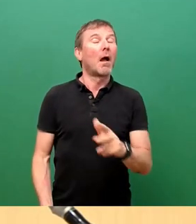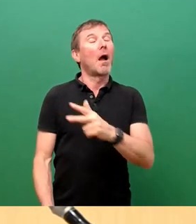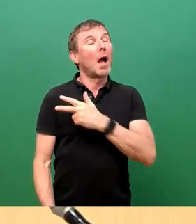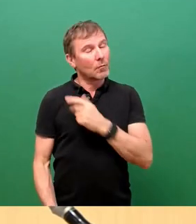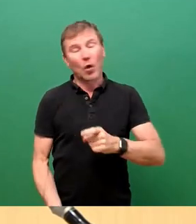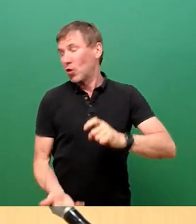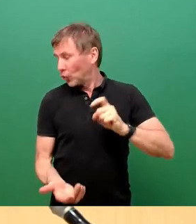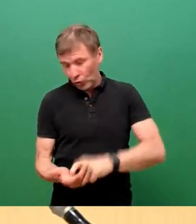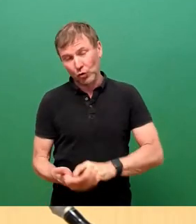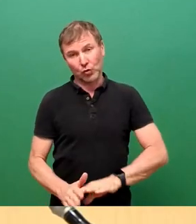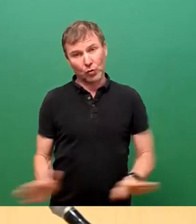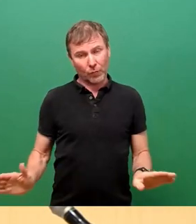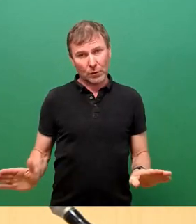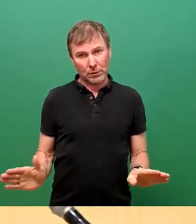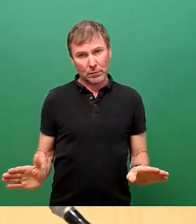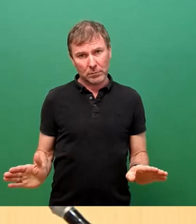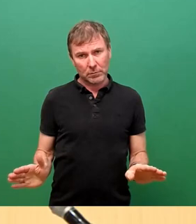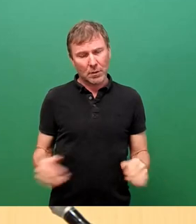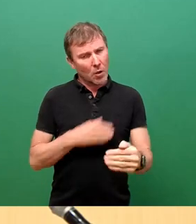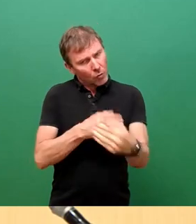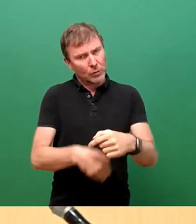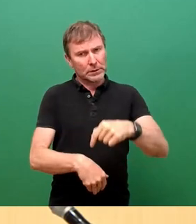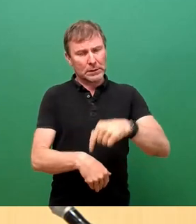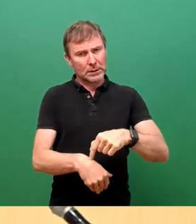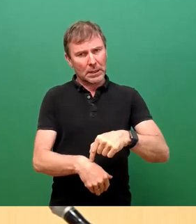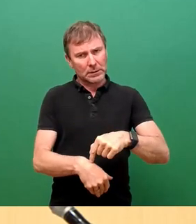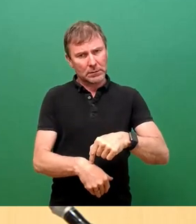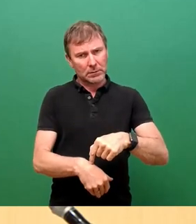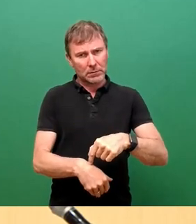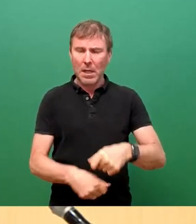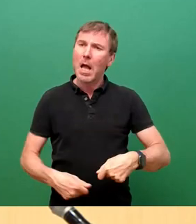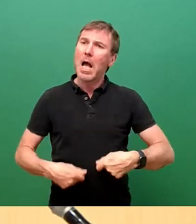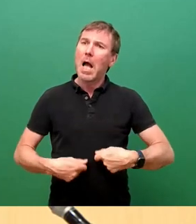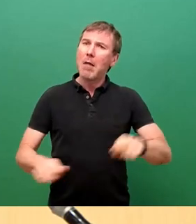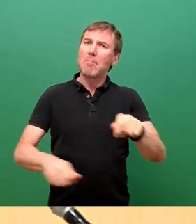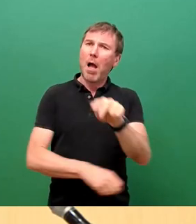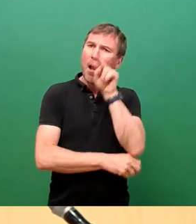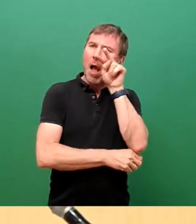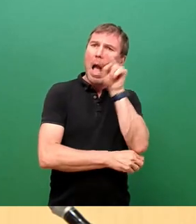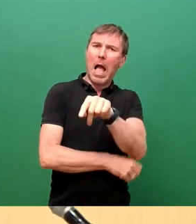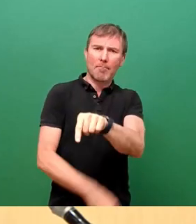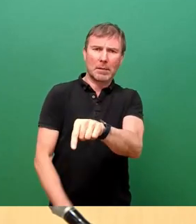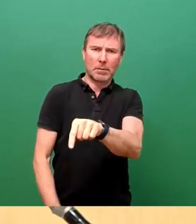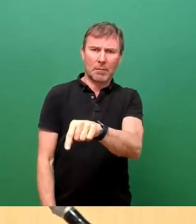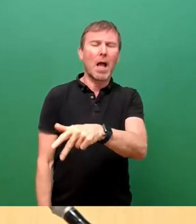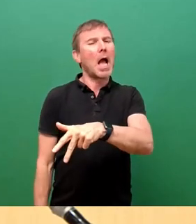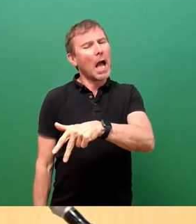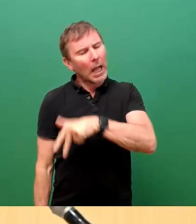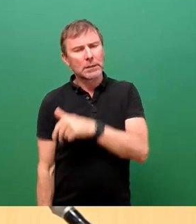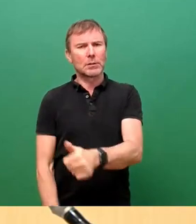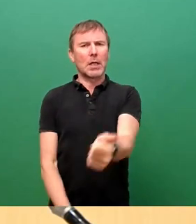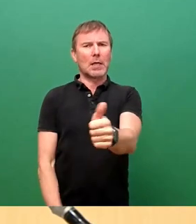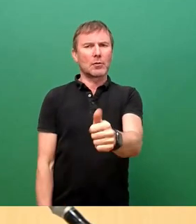in ganz kurzer Zeit, eine Bauperspektive und eine realistische Einschätzung, wann der